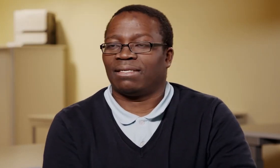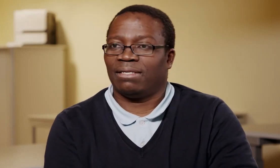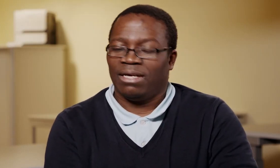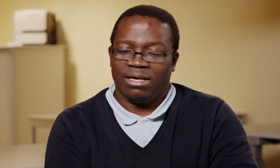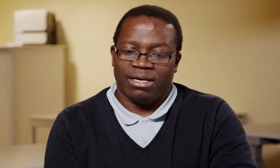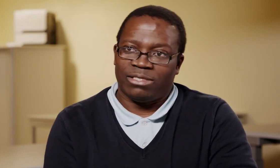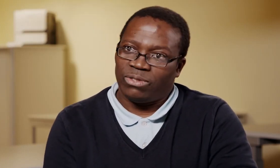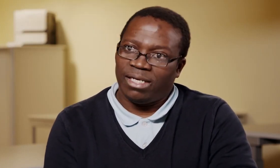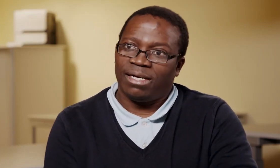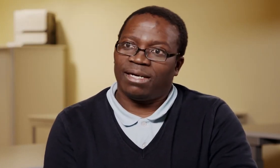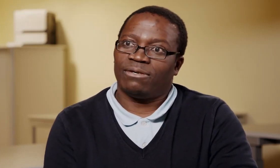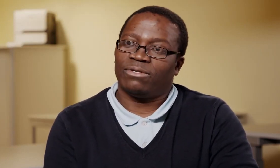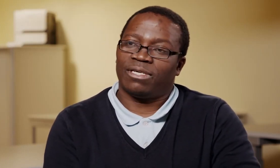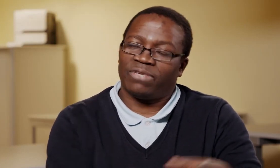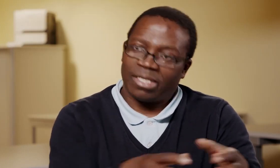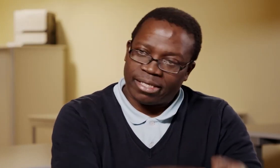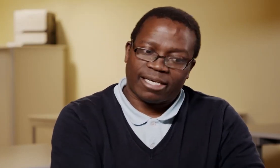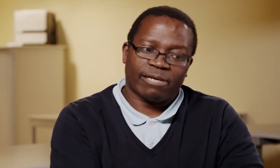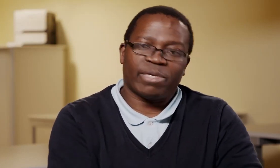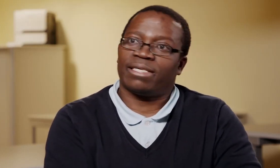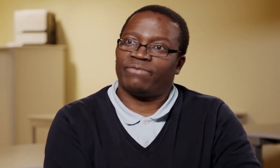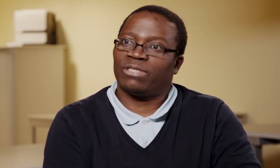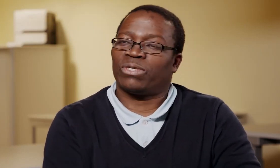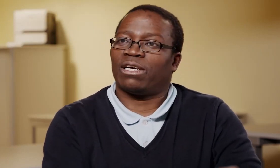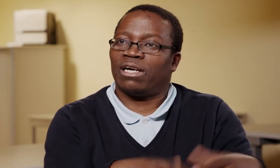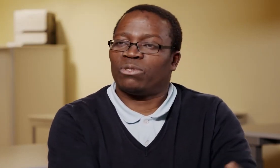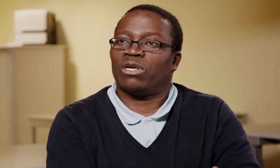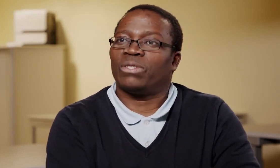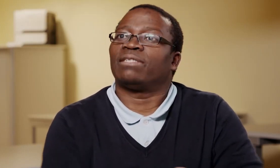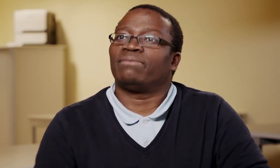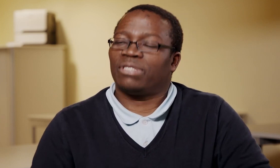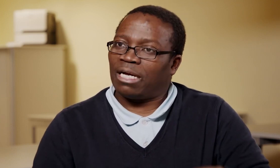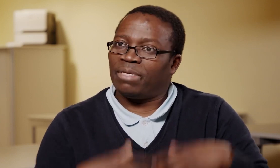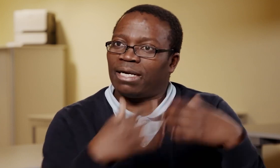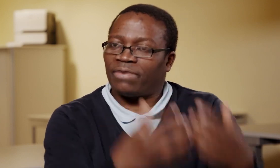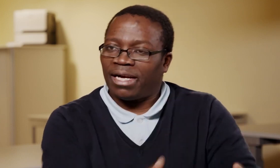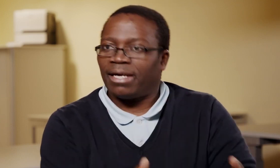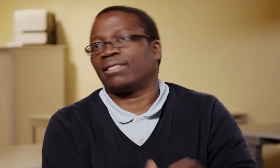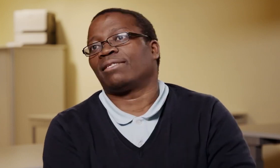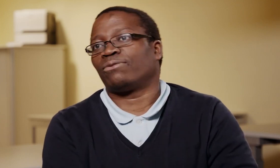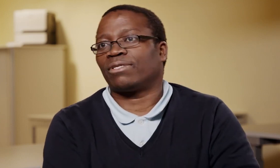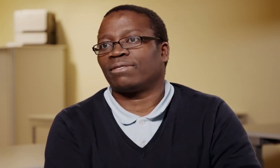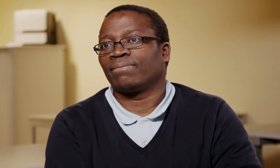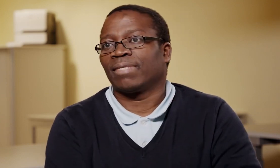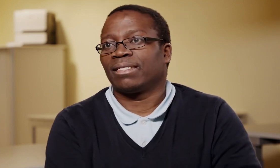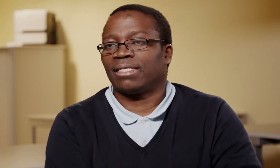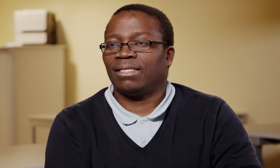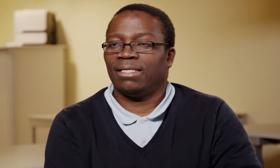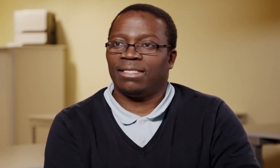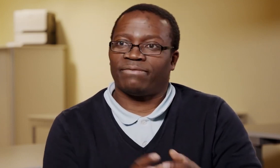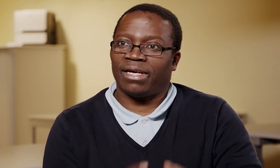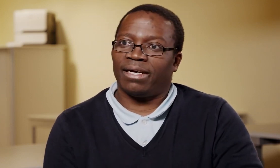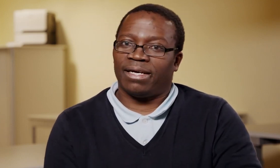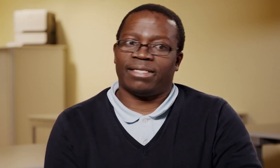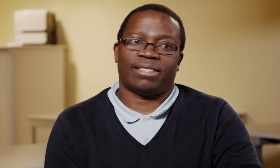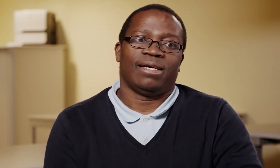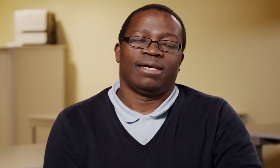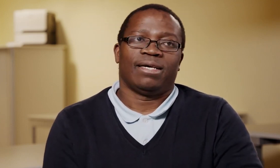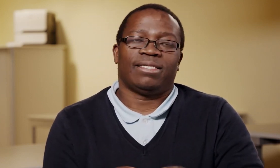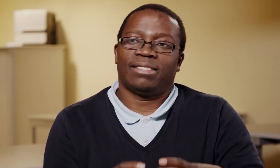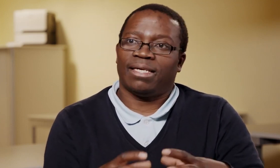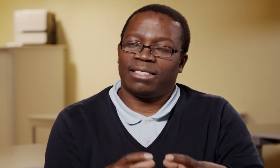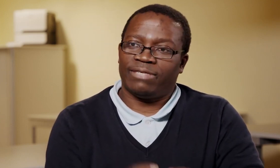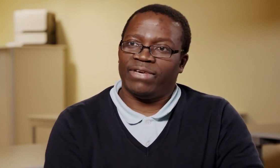Schüler oder Vertragsarbeit, die versucht, da abzuhauen. Die haben Freiheit gesucht. Das heißt, diese Freiheit,